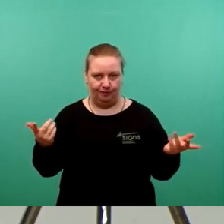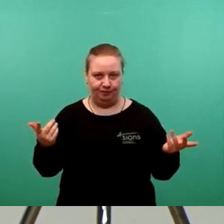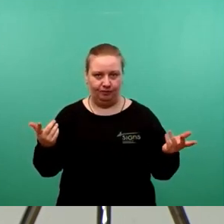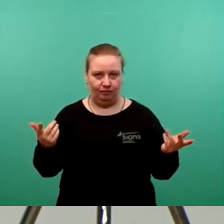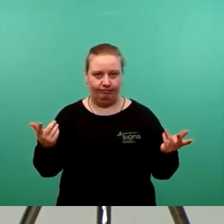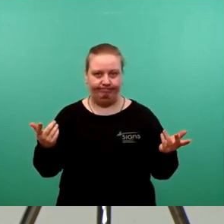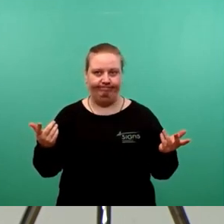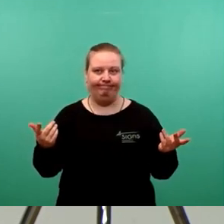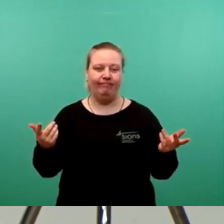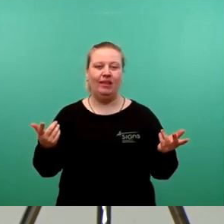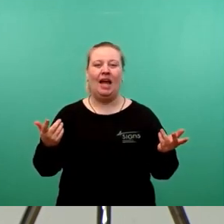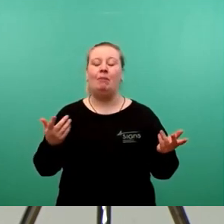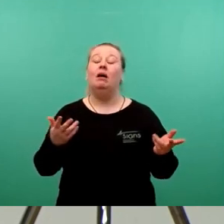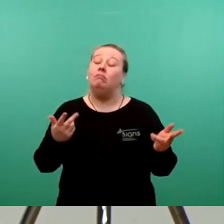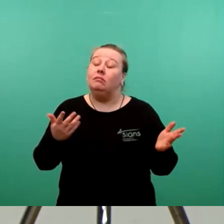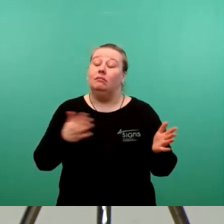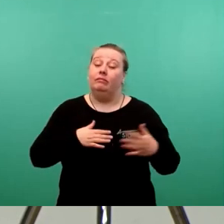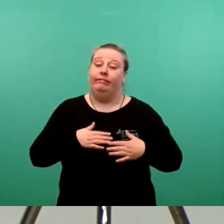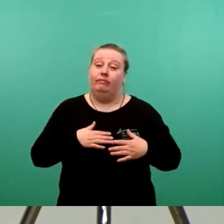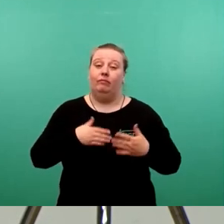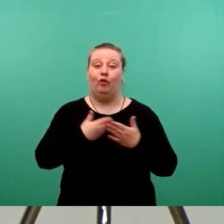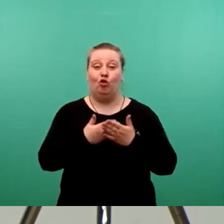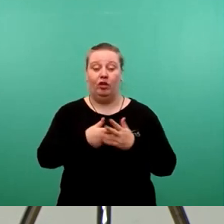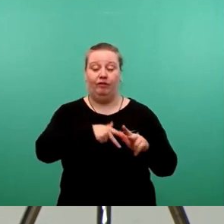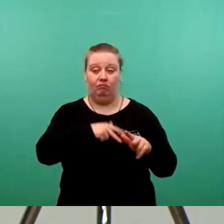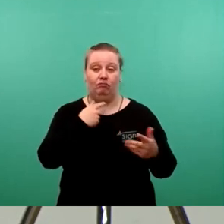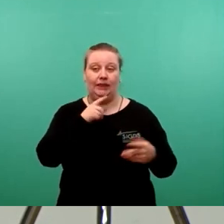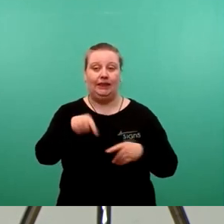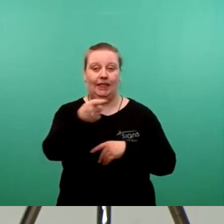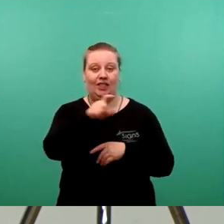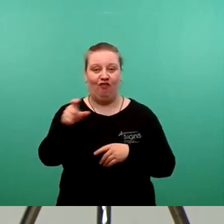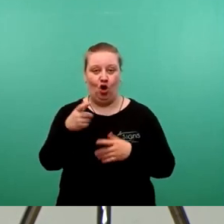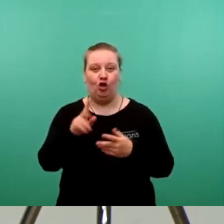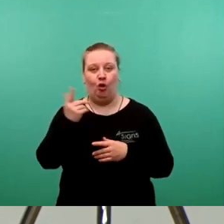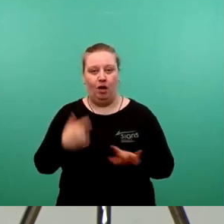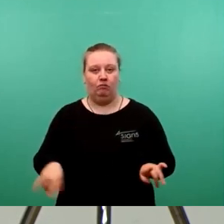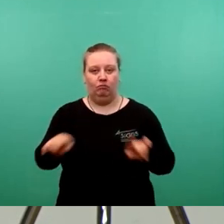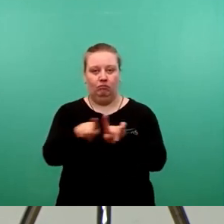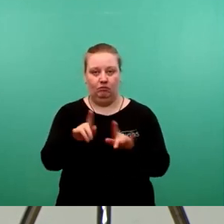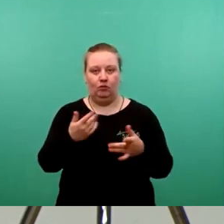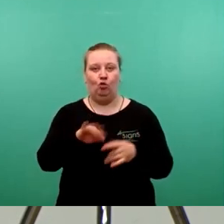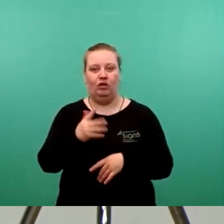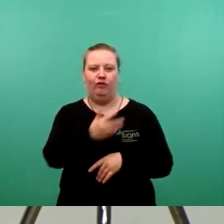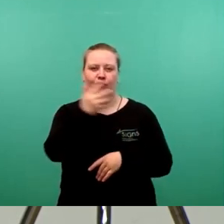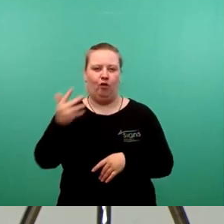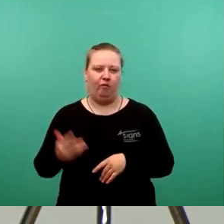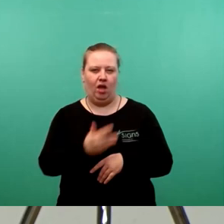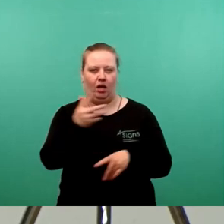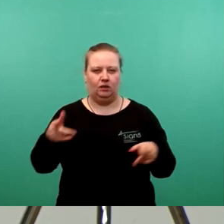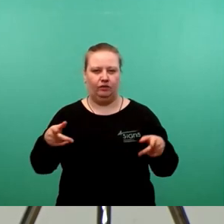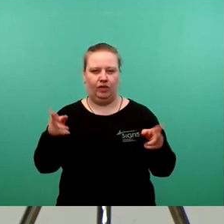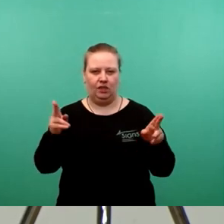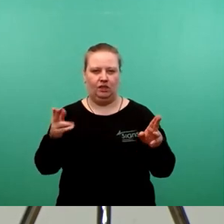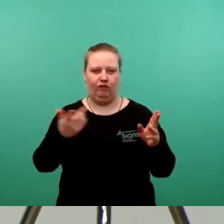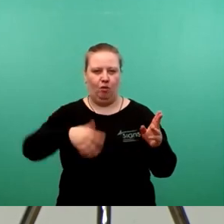würde ich aber vorschlagen, dass wir uns wie gesagt nächste Woche vielleicht noch mal zusammensetzen, um mal diese Fünfjahresfrist, was das Land